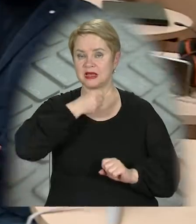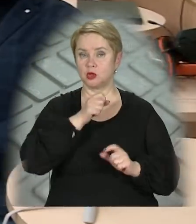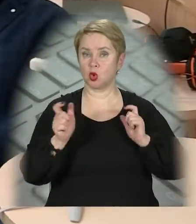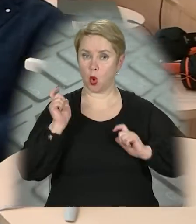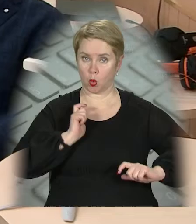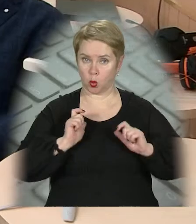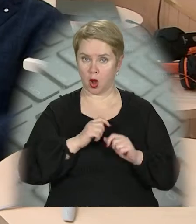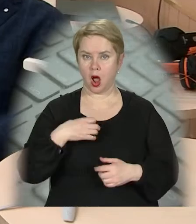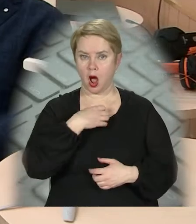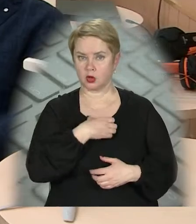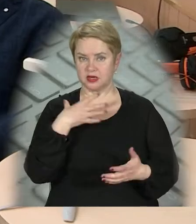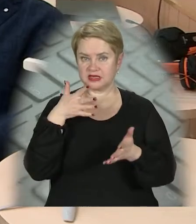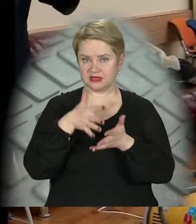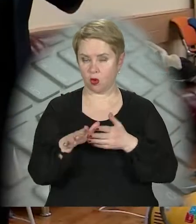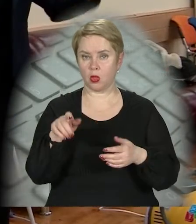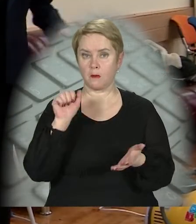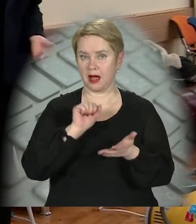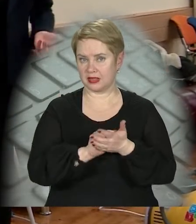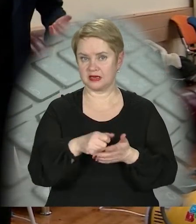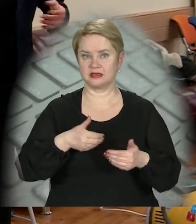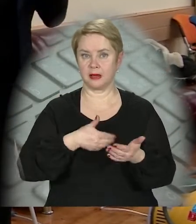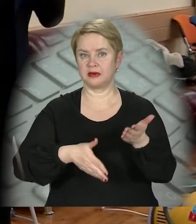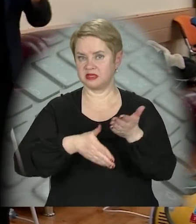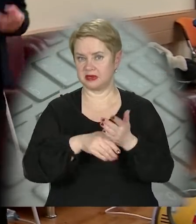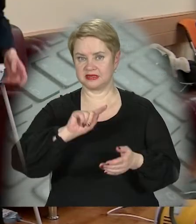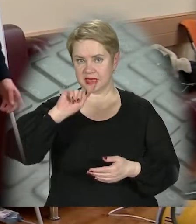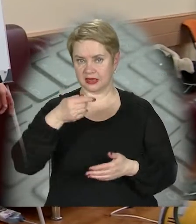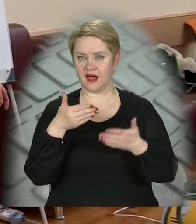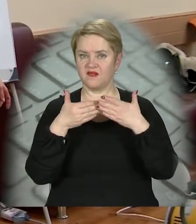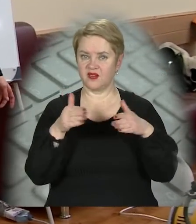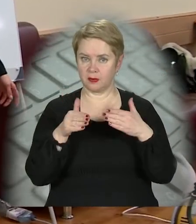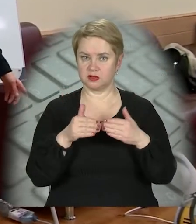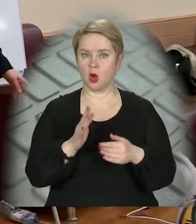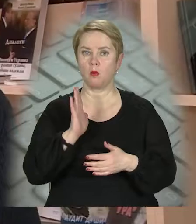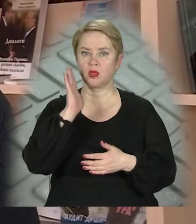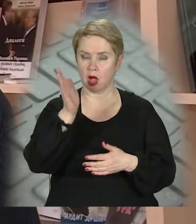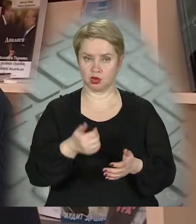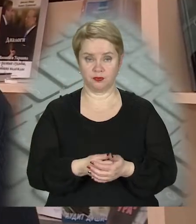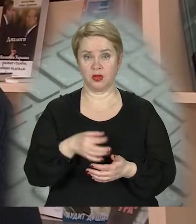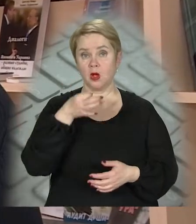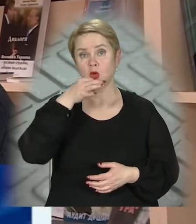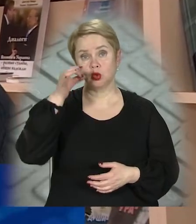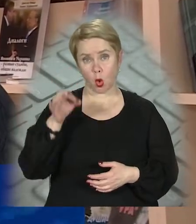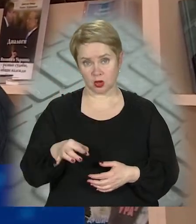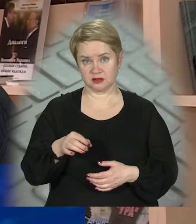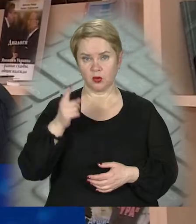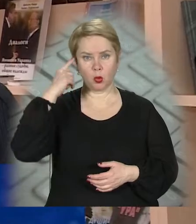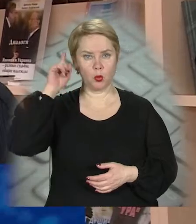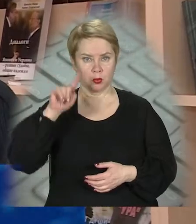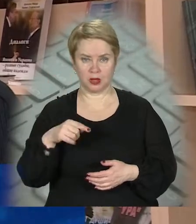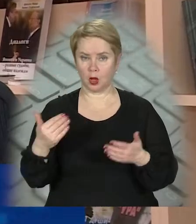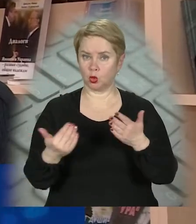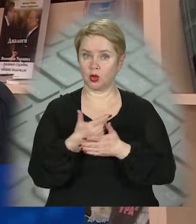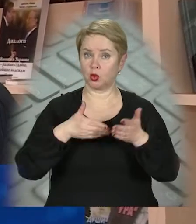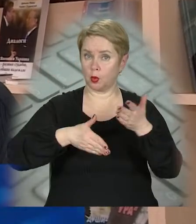Актуальність засвоєного матеріалу забезпечить затребуваність випускників у подальшому. Досвід і вміння нові,